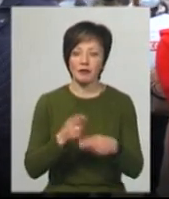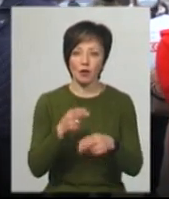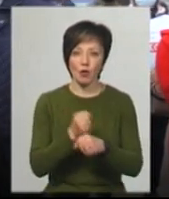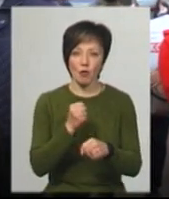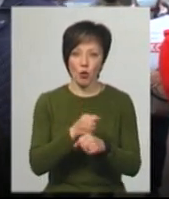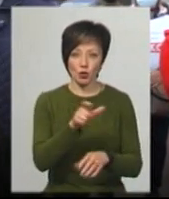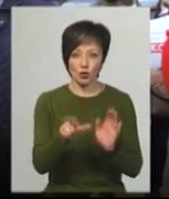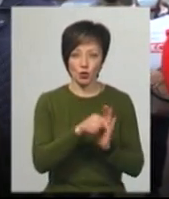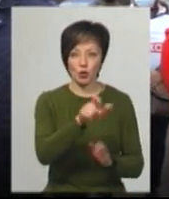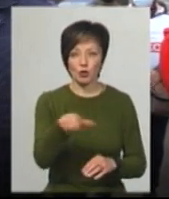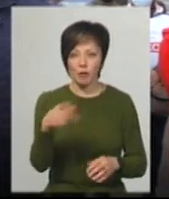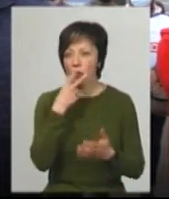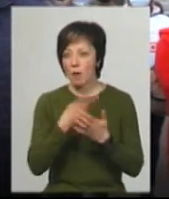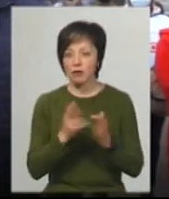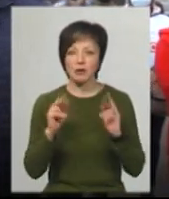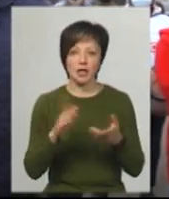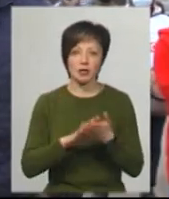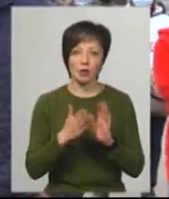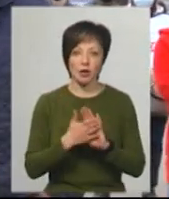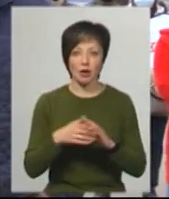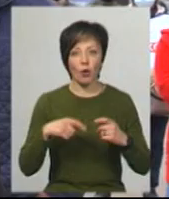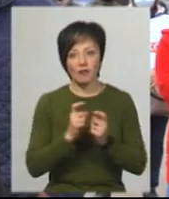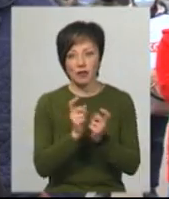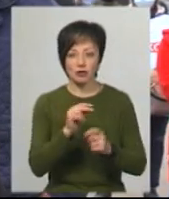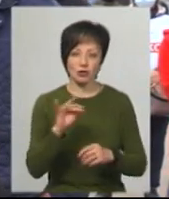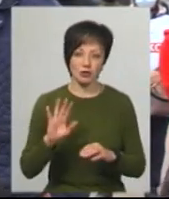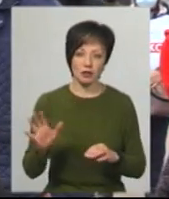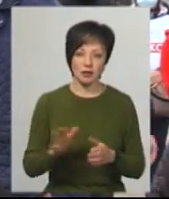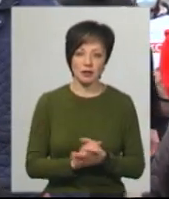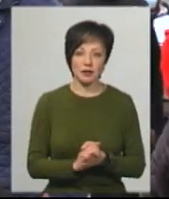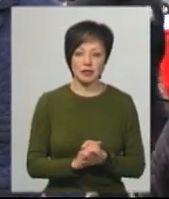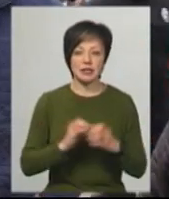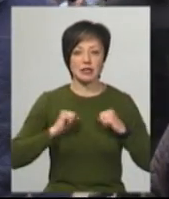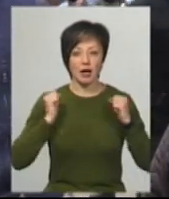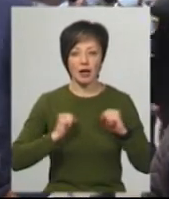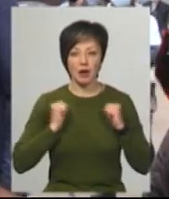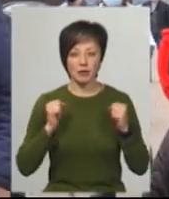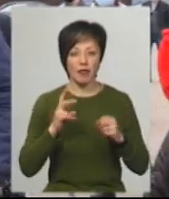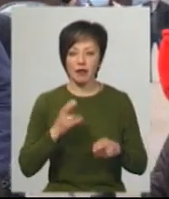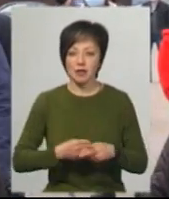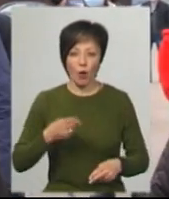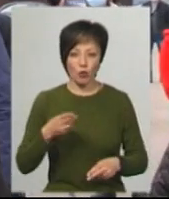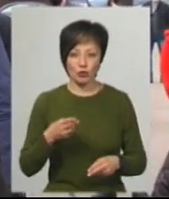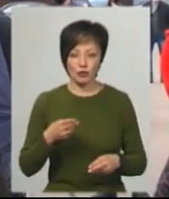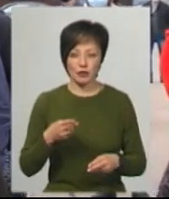бачимо, наскільки ситуація конфліктна. Ми постараємося не загострювати